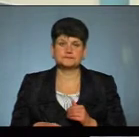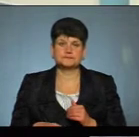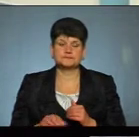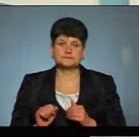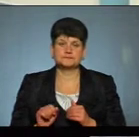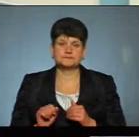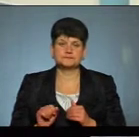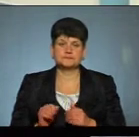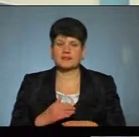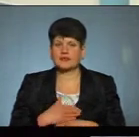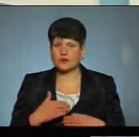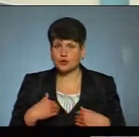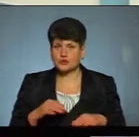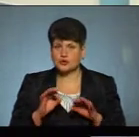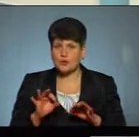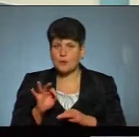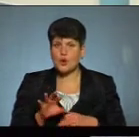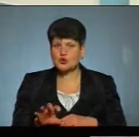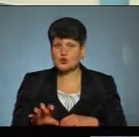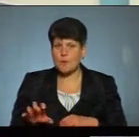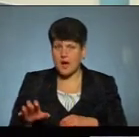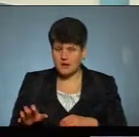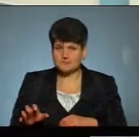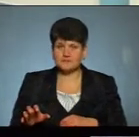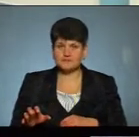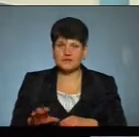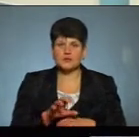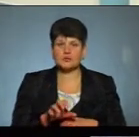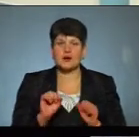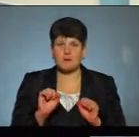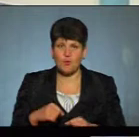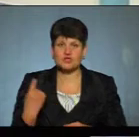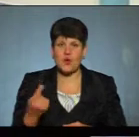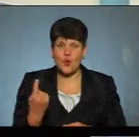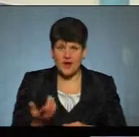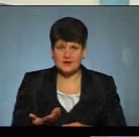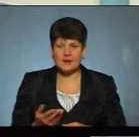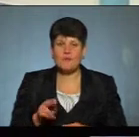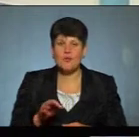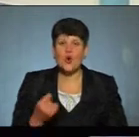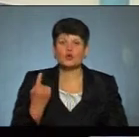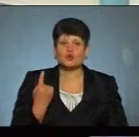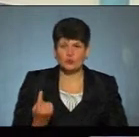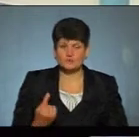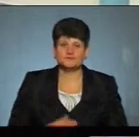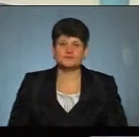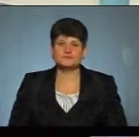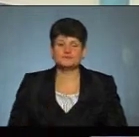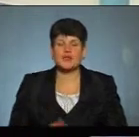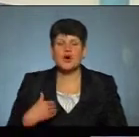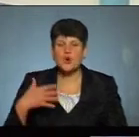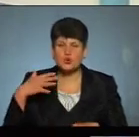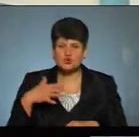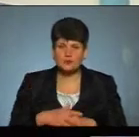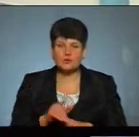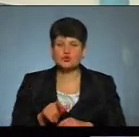Не хочу розказувати про собак, бо собаками можна гуляти, але поодинці. Розуміємо, що